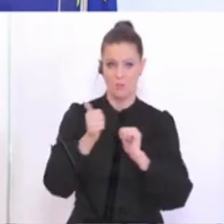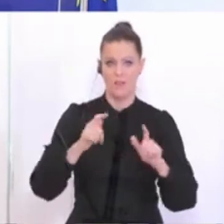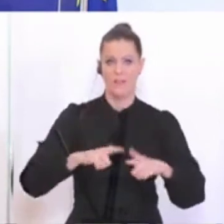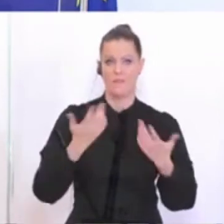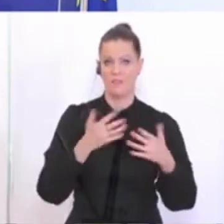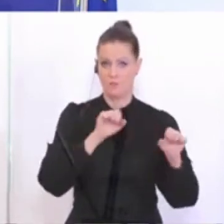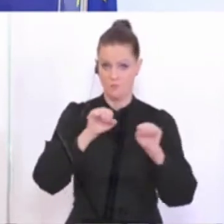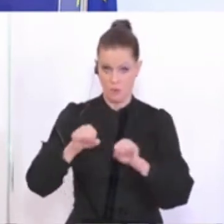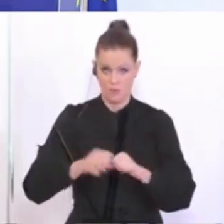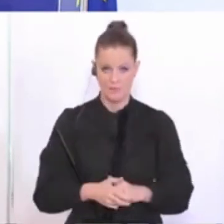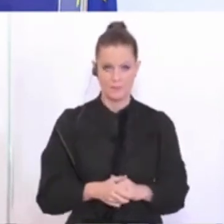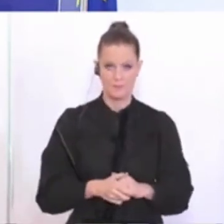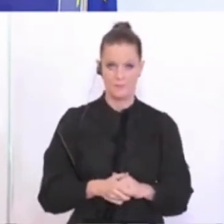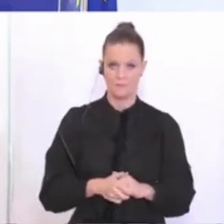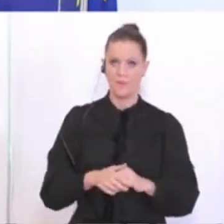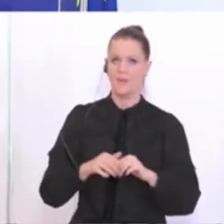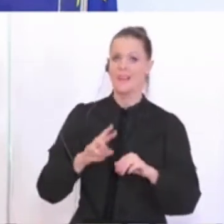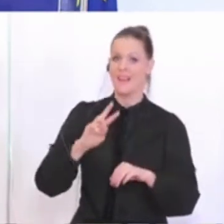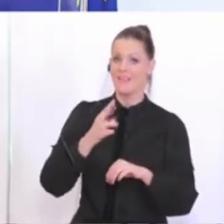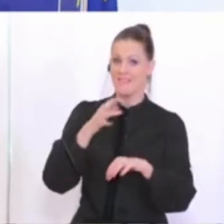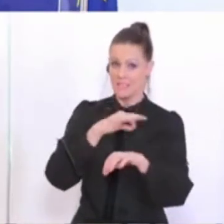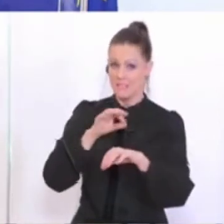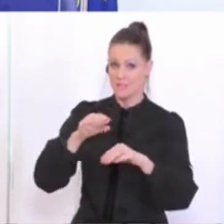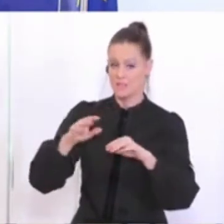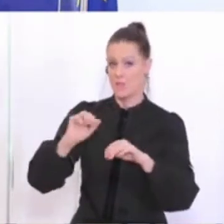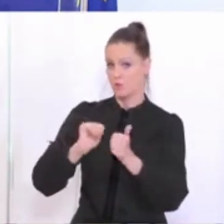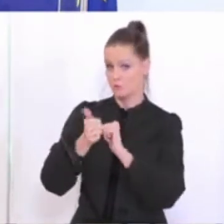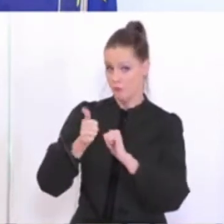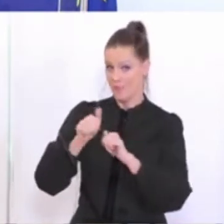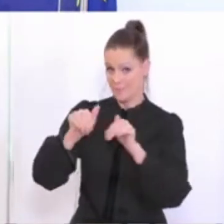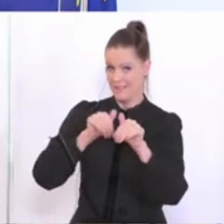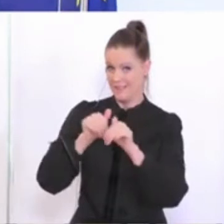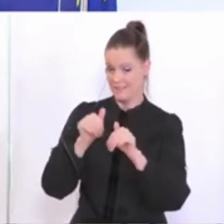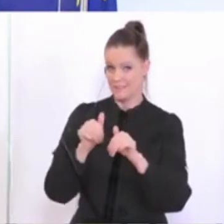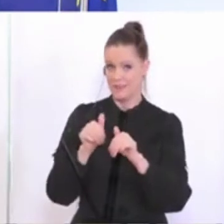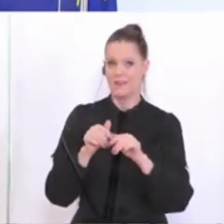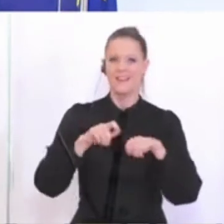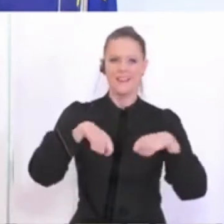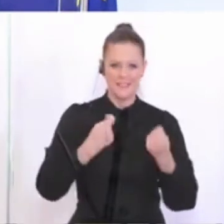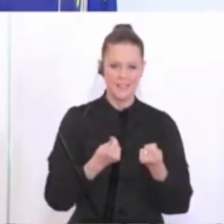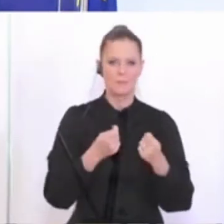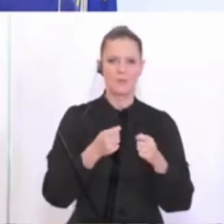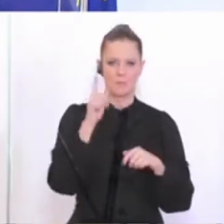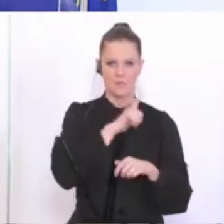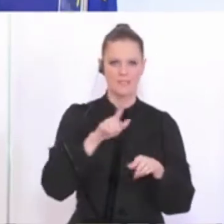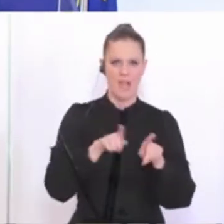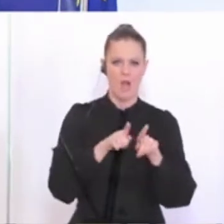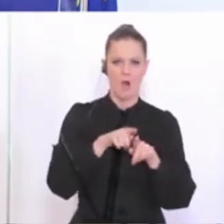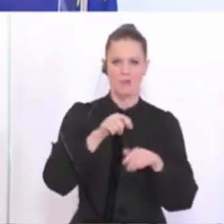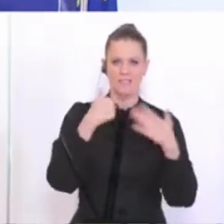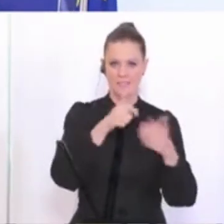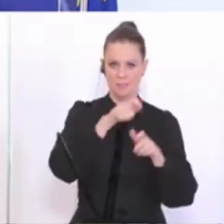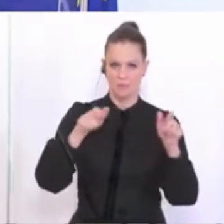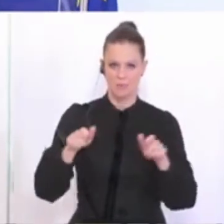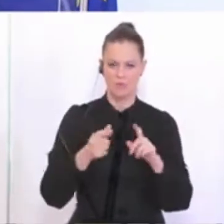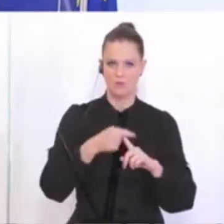Der Sportminister und Vizekanzler hat es auch schon angesprochen, es gibt auch bei der Polizei 60 Spitzensportlerinnen und Sportler. Das Besondere ist,